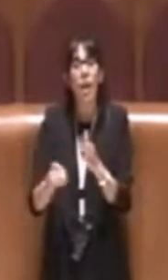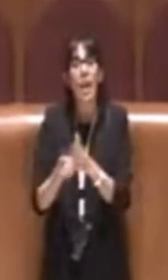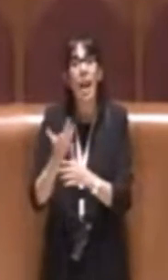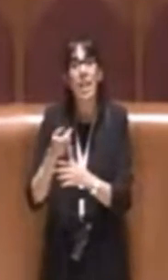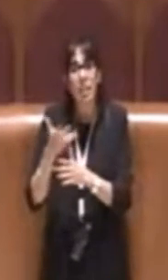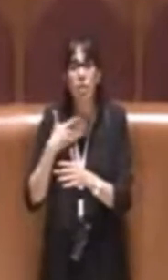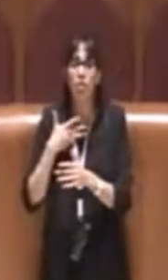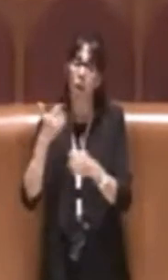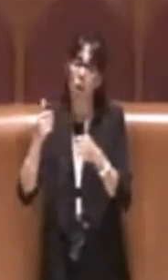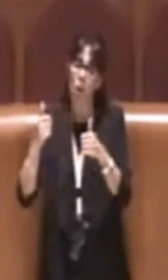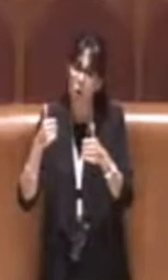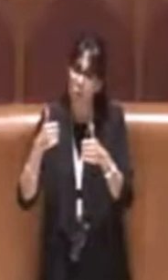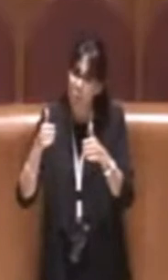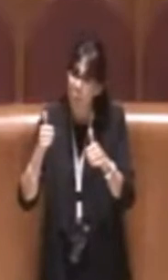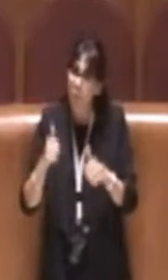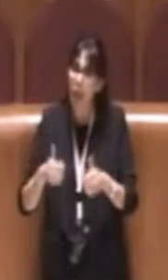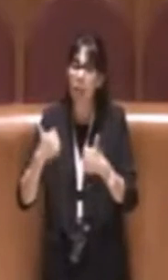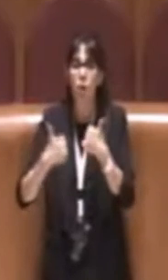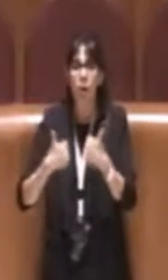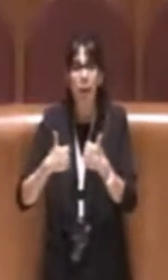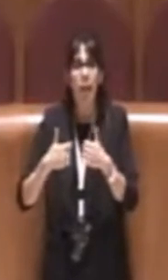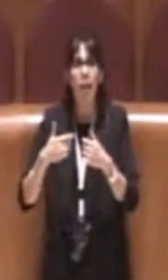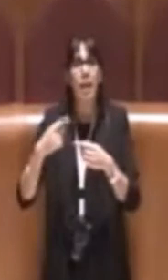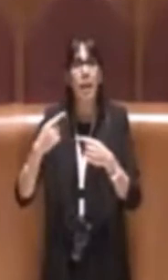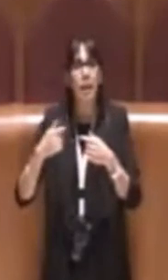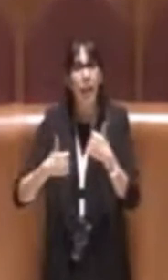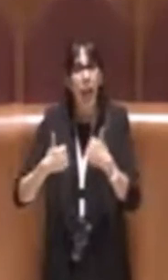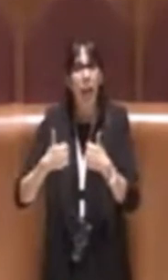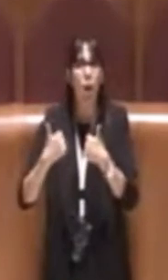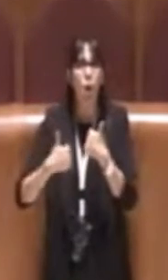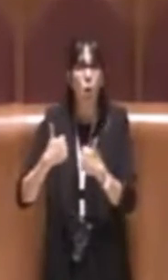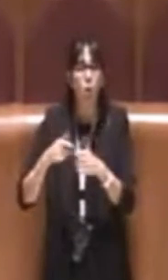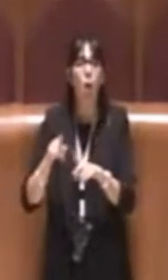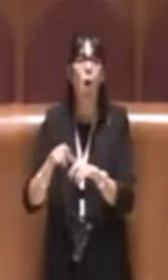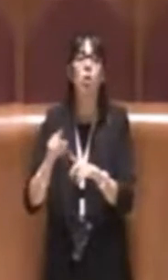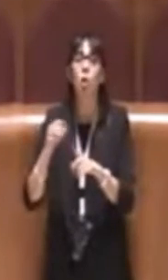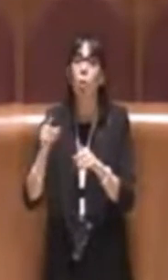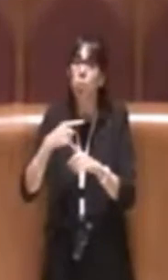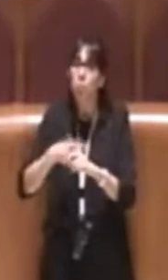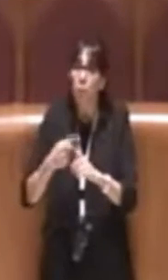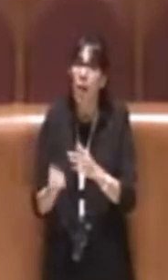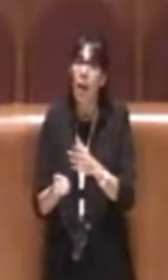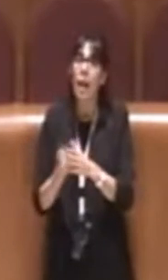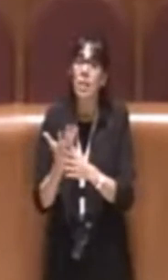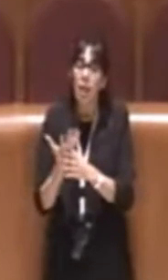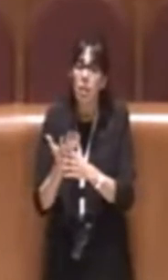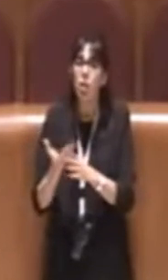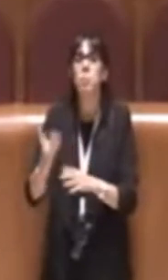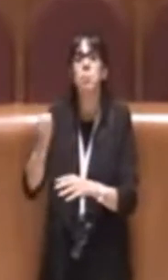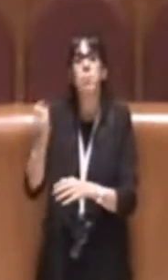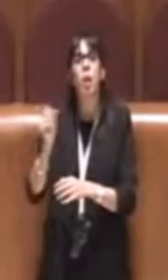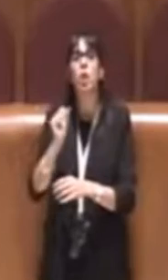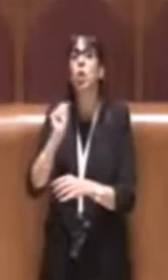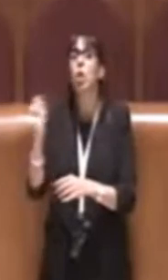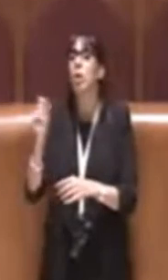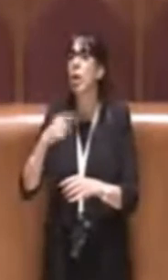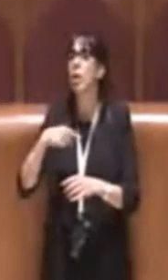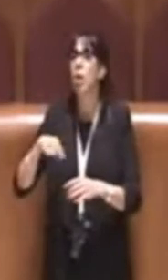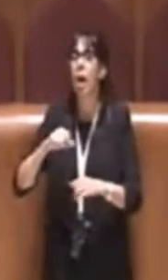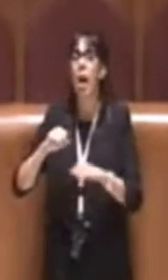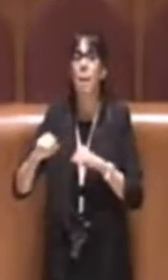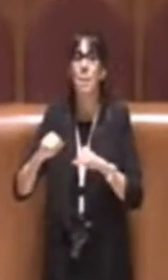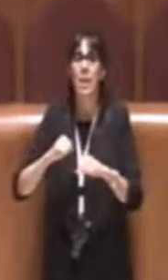bando, la gara e la realizzazione dell'oggetto, del manufatto, spetterà esclusivamente all'amministrazione.